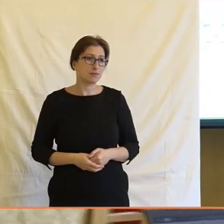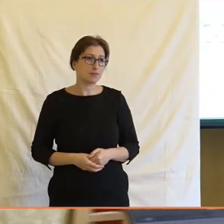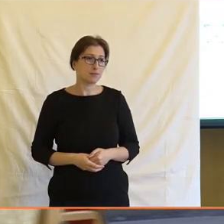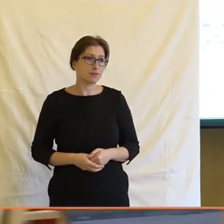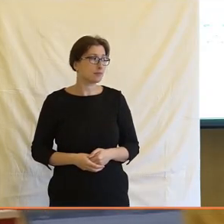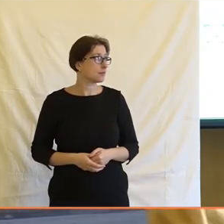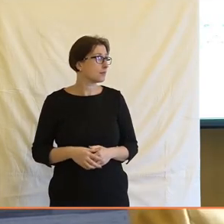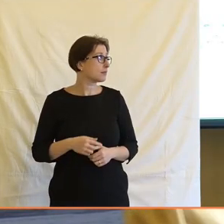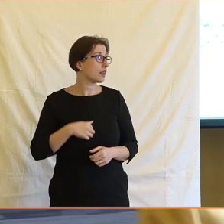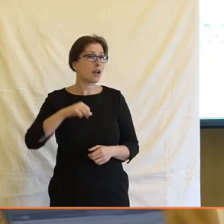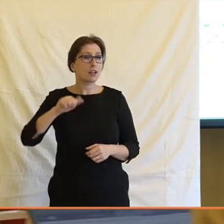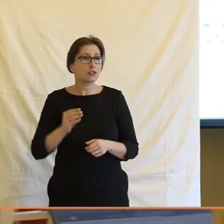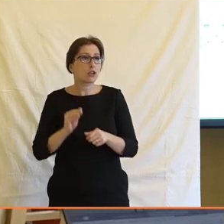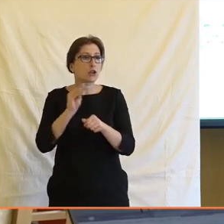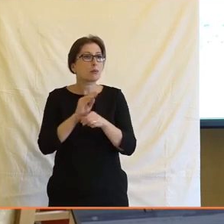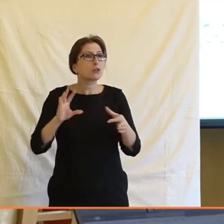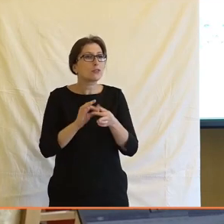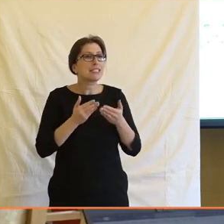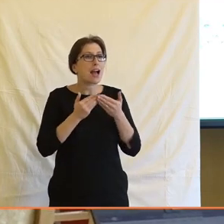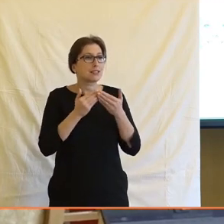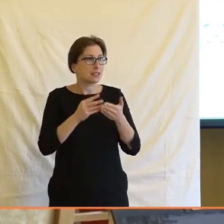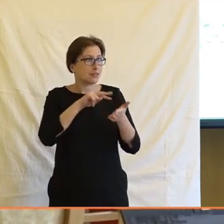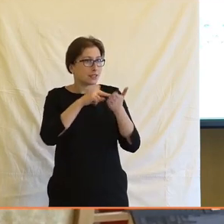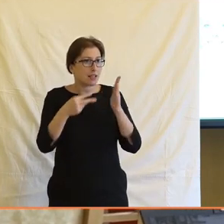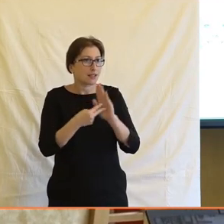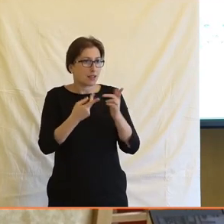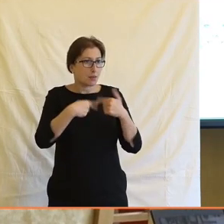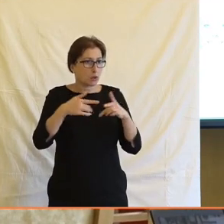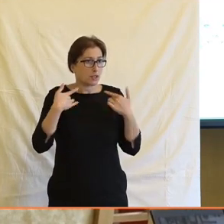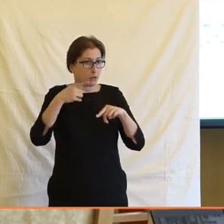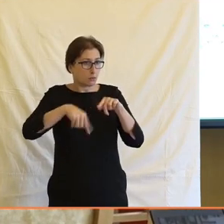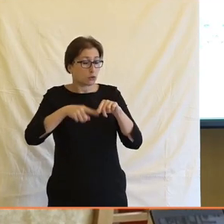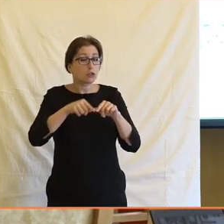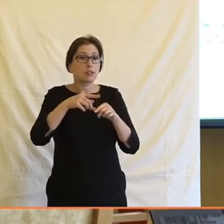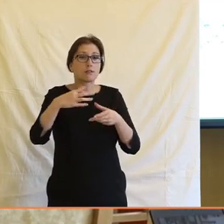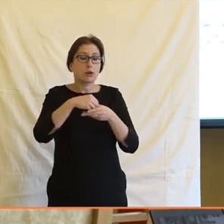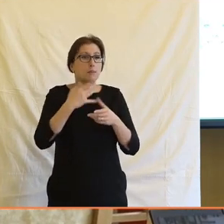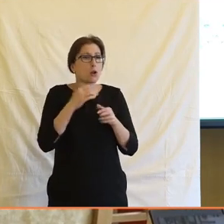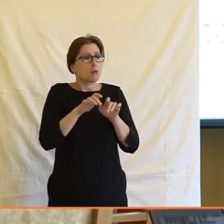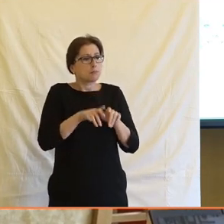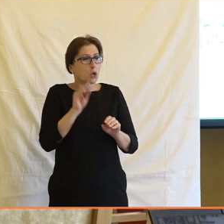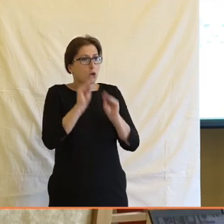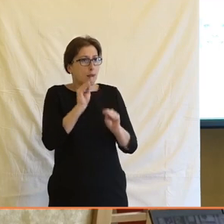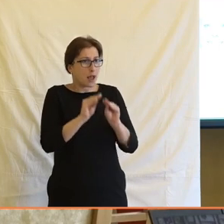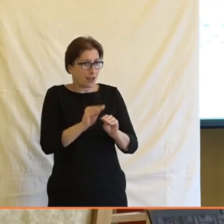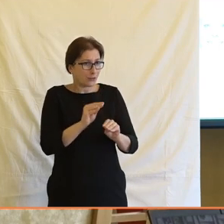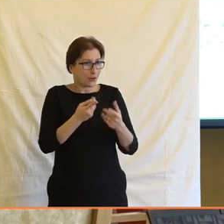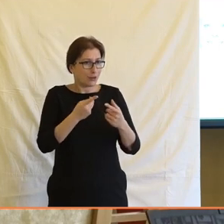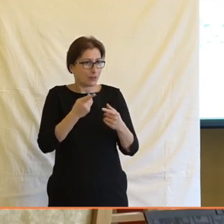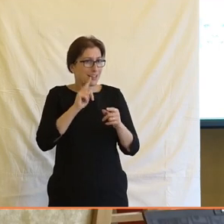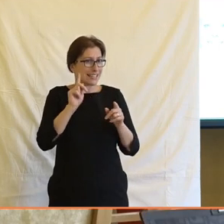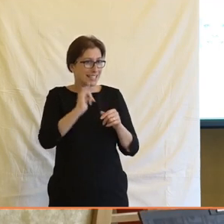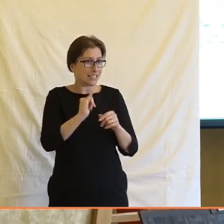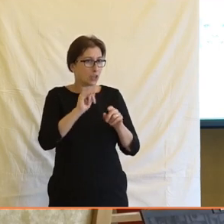Jo, jenom k těm asistivním technologiím, protože já jsem se s tím setkal jenom jako ze strany vývojáře v rozhlase, když jsem něco programoval, tam je strašně důležitý